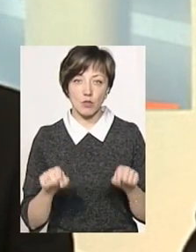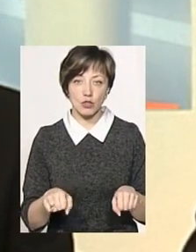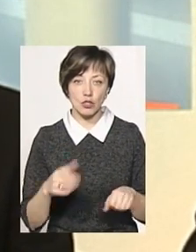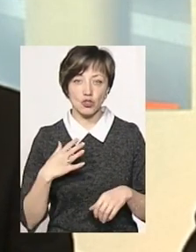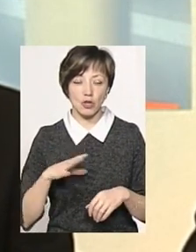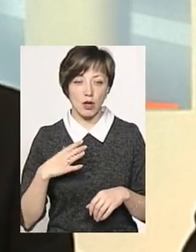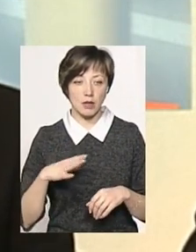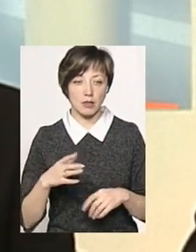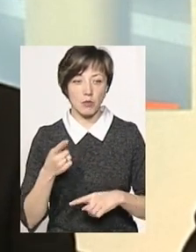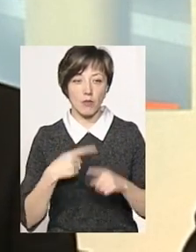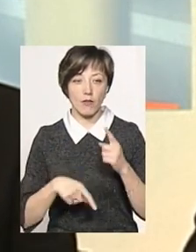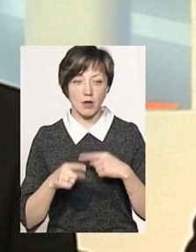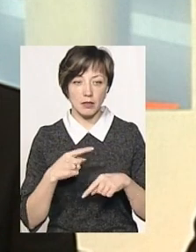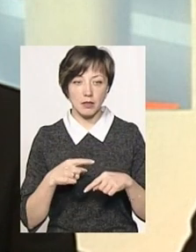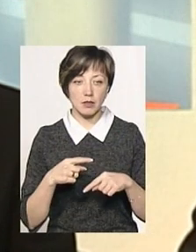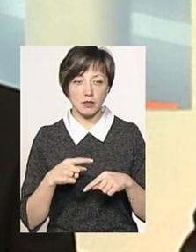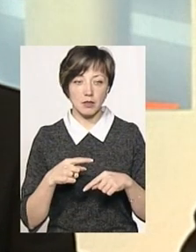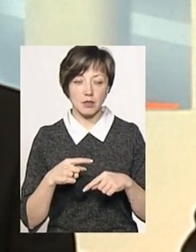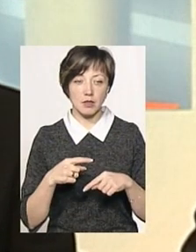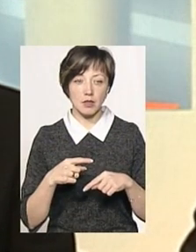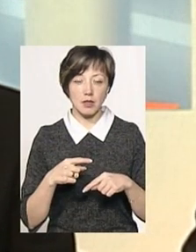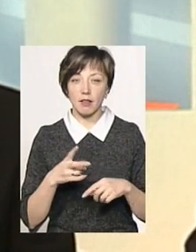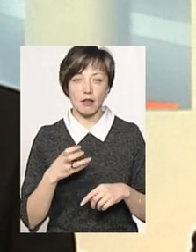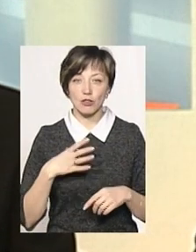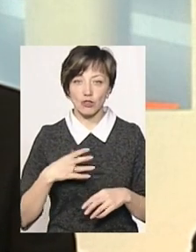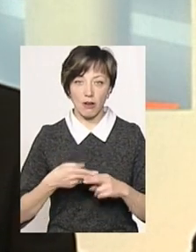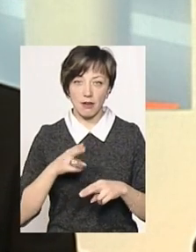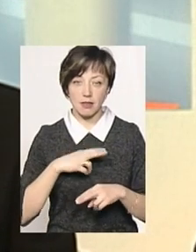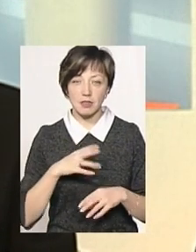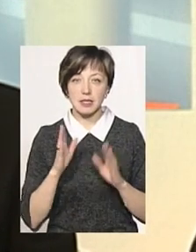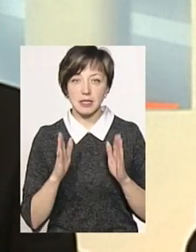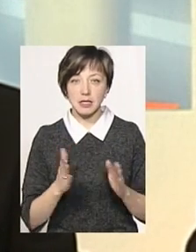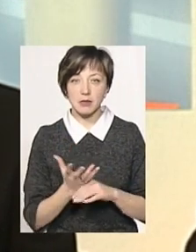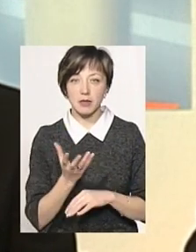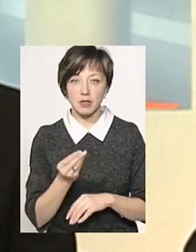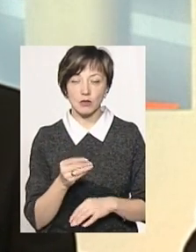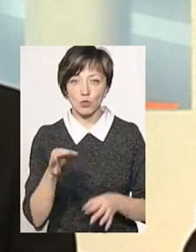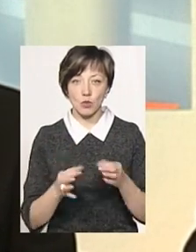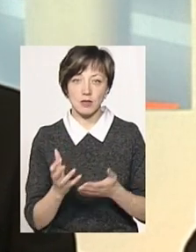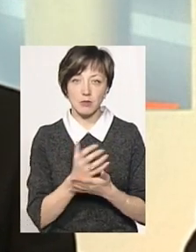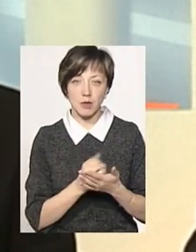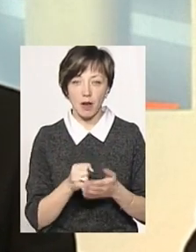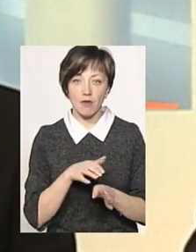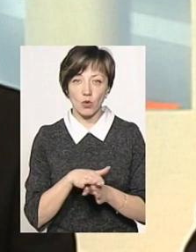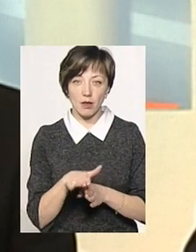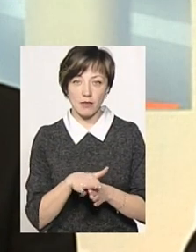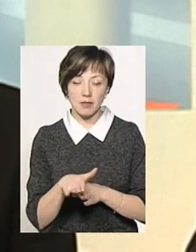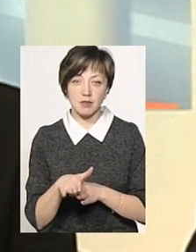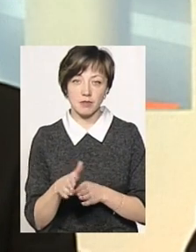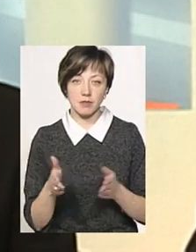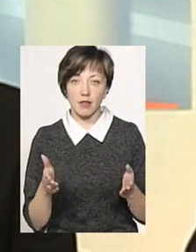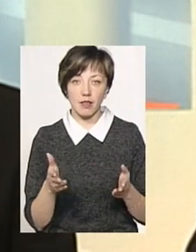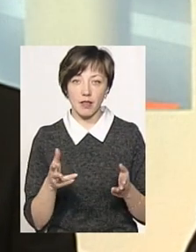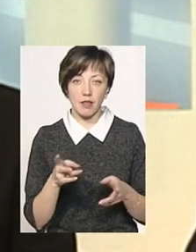чекати того повернення, можна навіть його не дочекатися, тому що тільки заплатити за судовий збір, а виконавці його